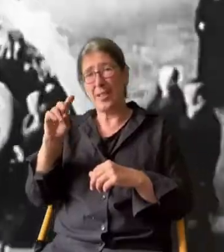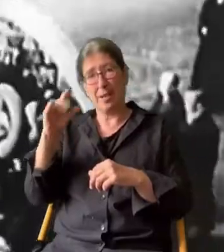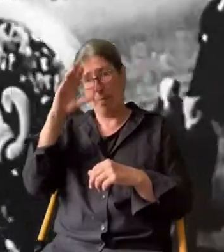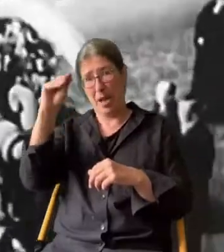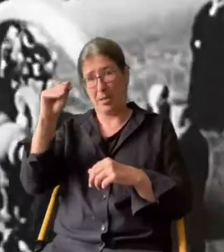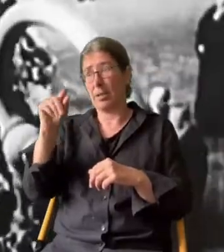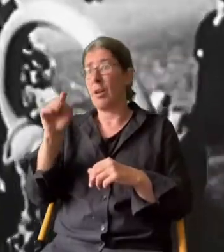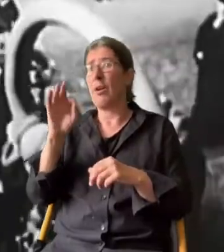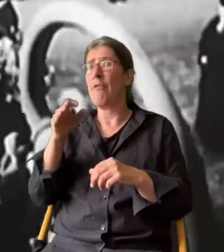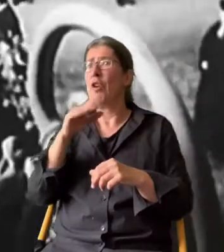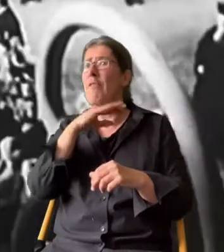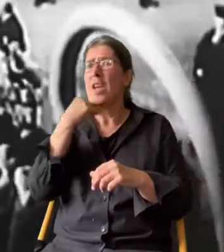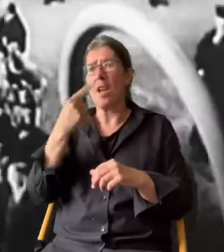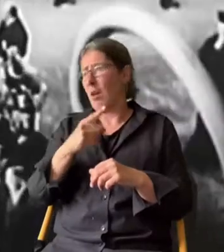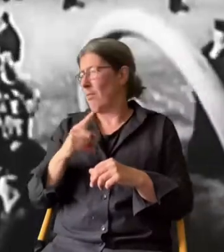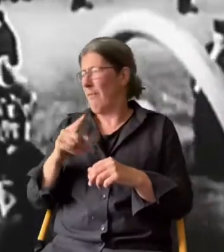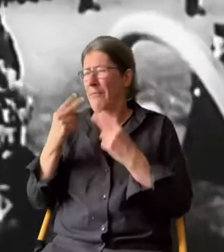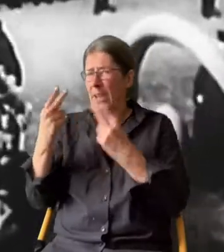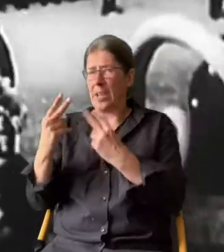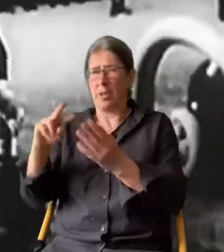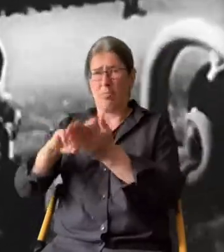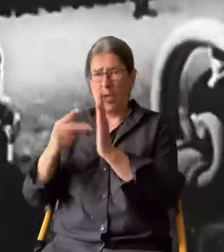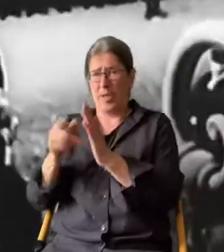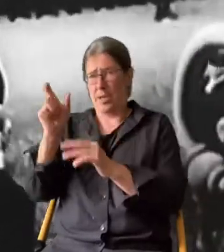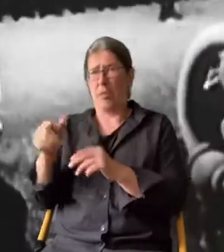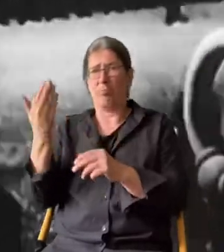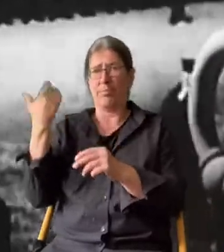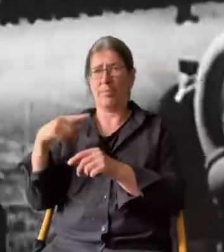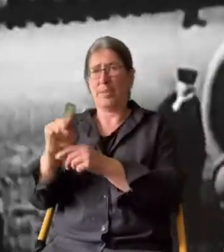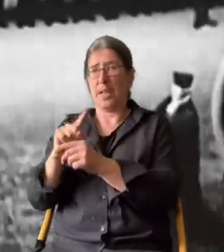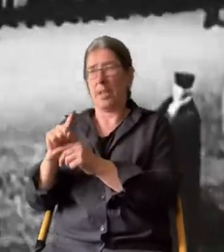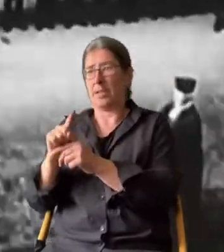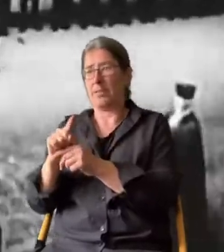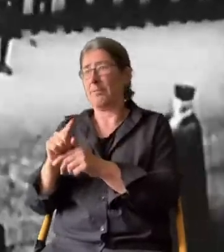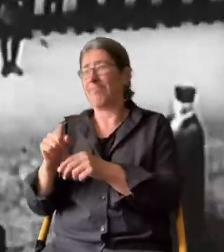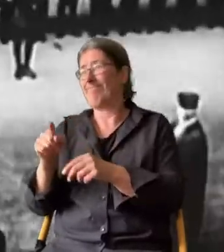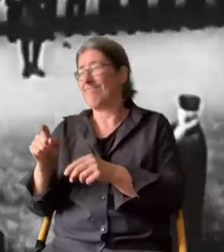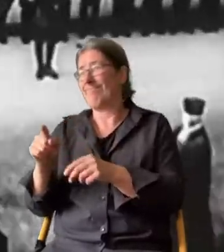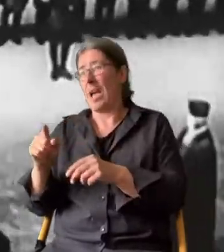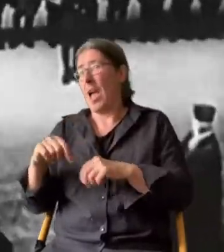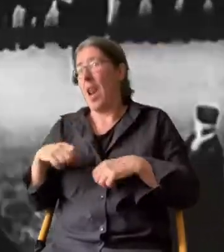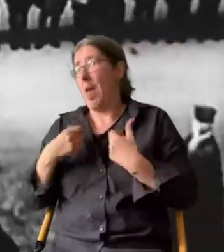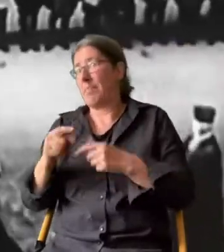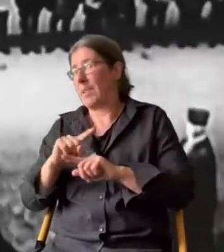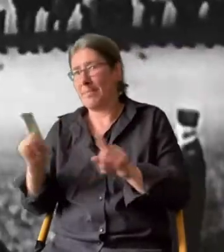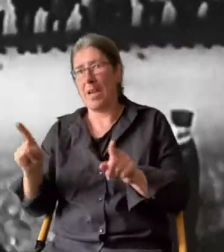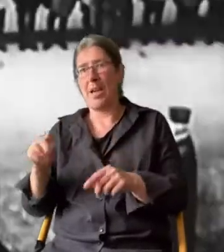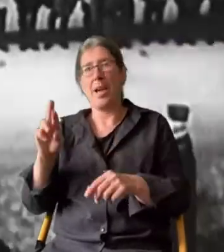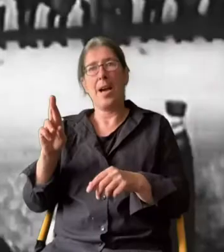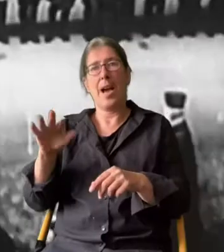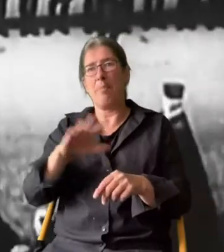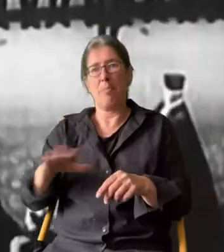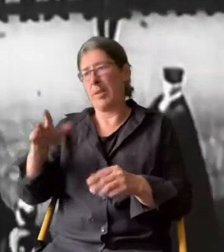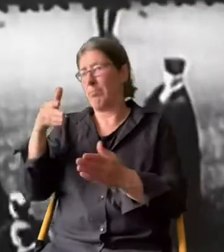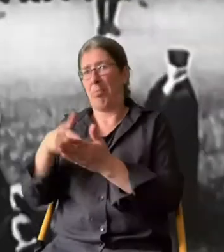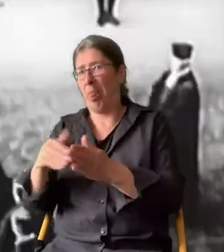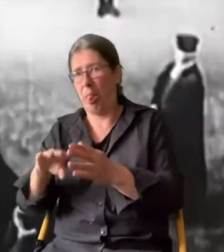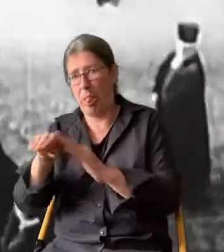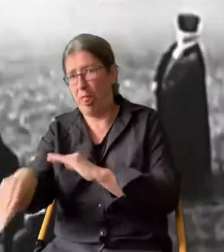Stresemann, für viele der bedeutendste deutsche Staatsmann seiner Zeit, wird das Scheitern der Republik nicht mehr erleben.